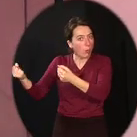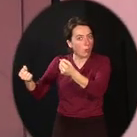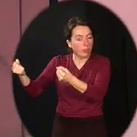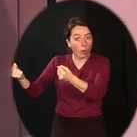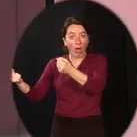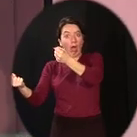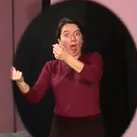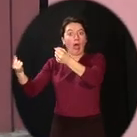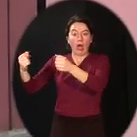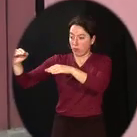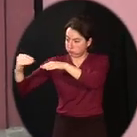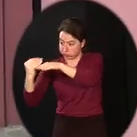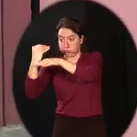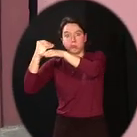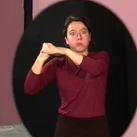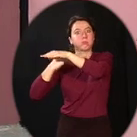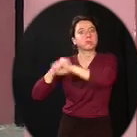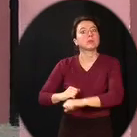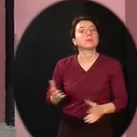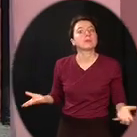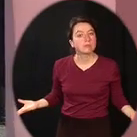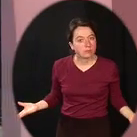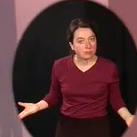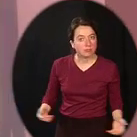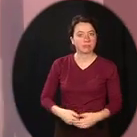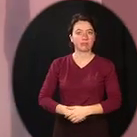conducteurs perdent le contrôle de leur véhicule et roulent sur le trottoir.